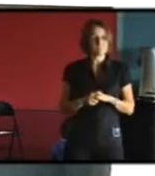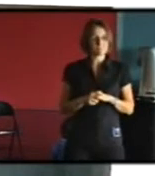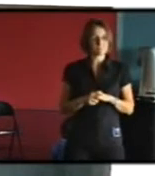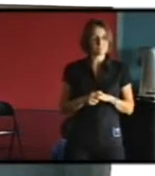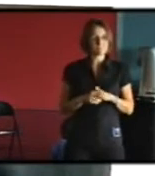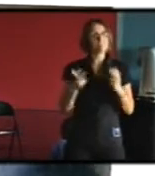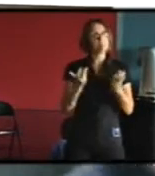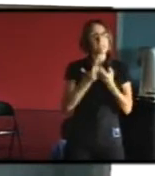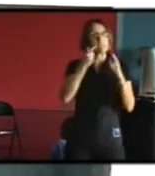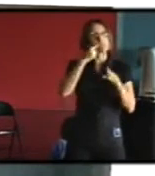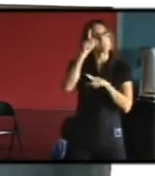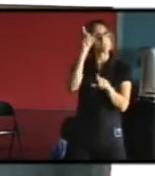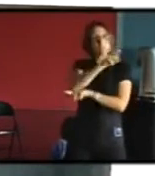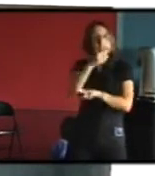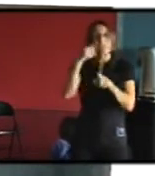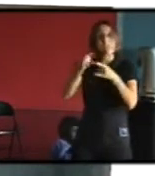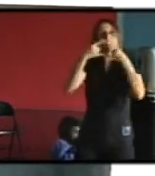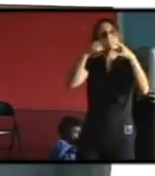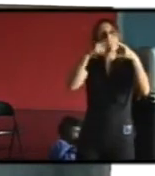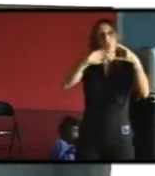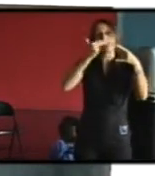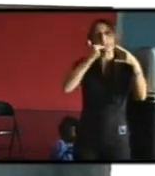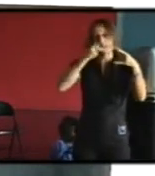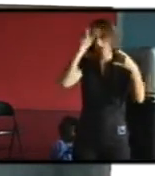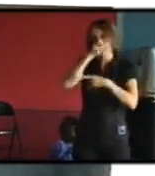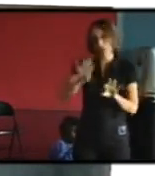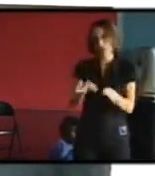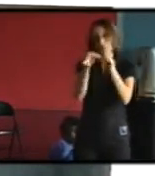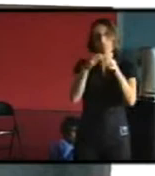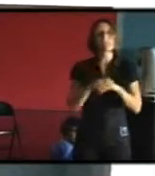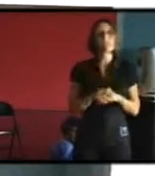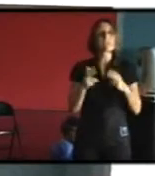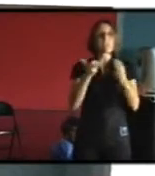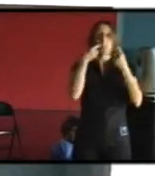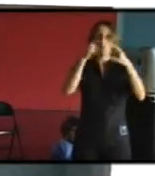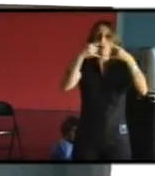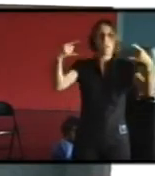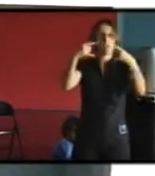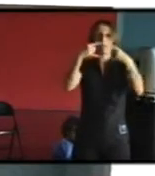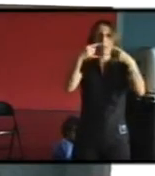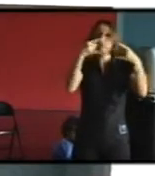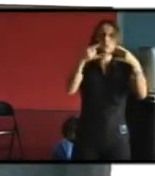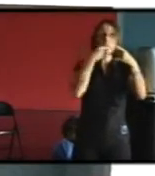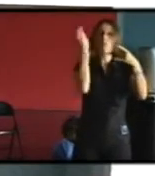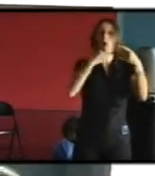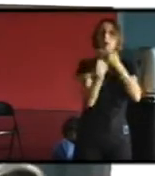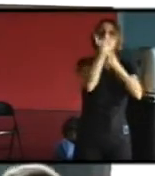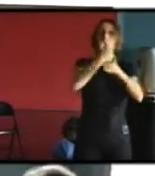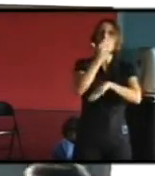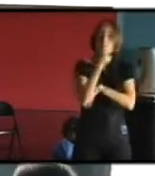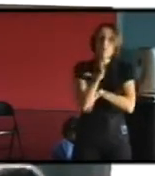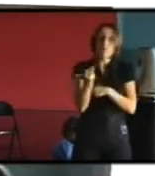et j'ai eu beaucoup de mal à trouver des fenêtres performantes vous avez des fenêtres isolantes alors sur Bordeaux dans le centre